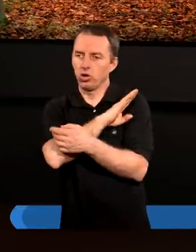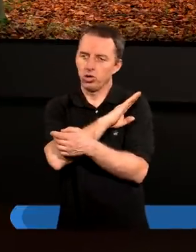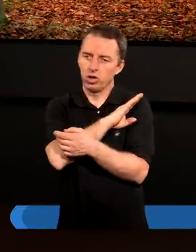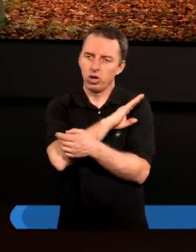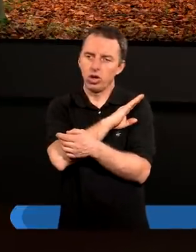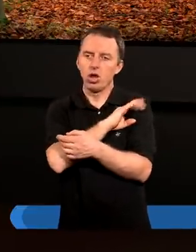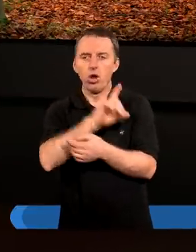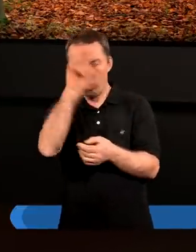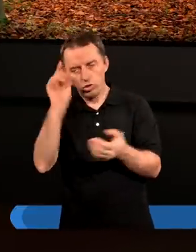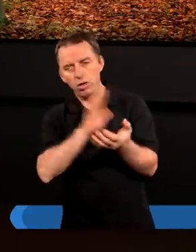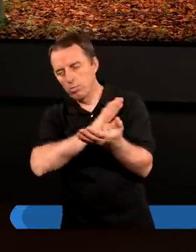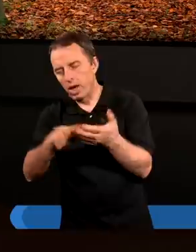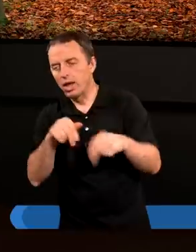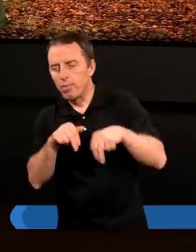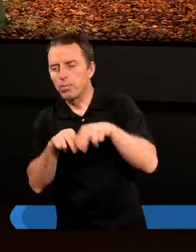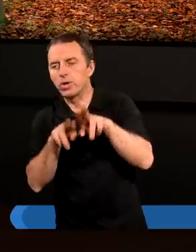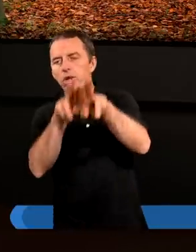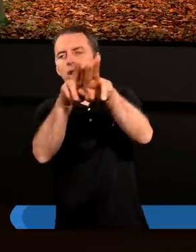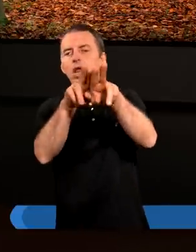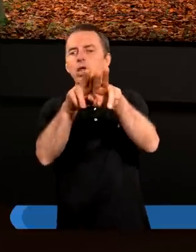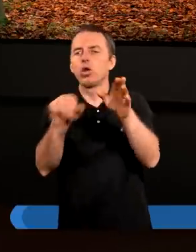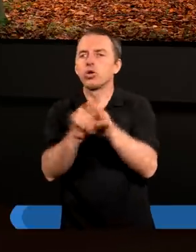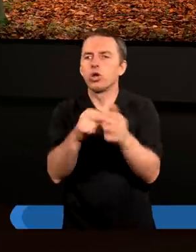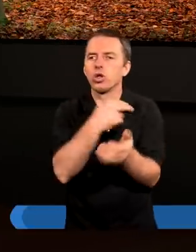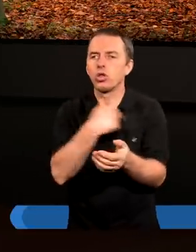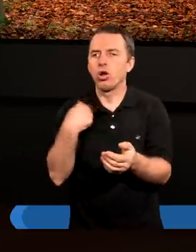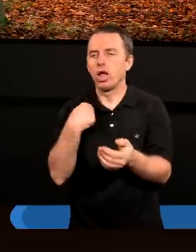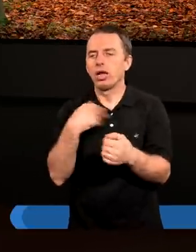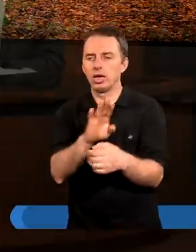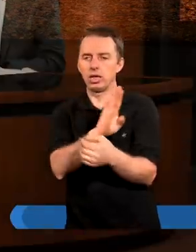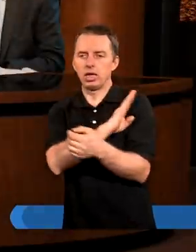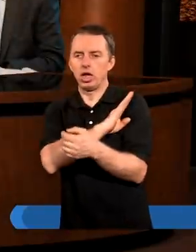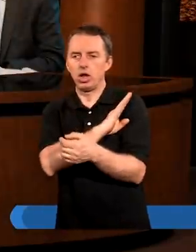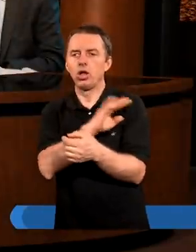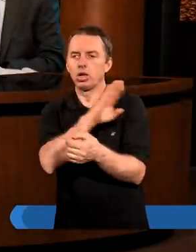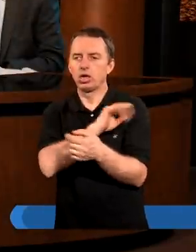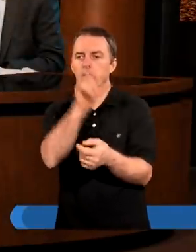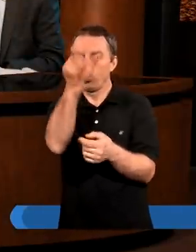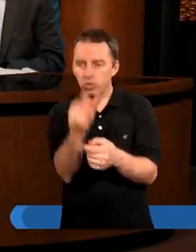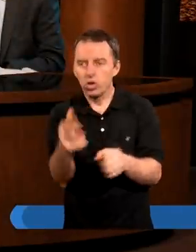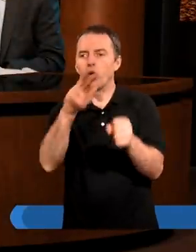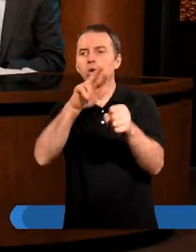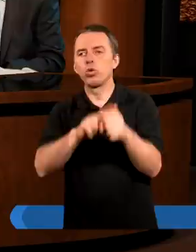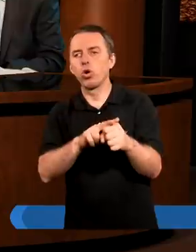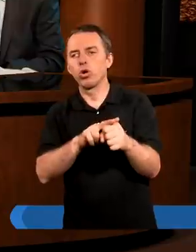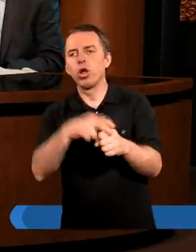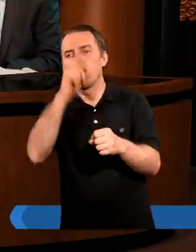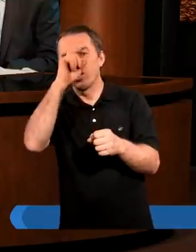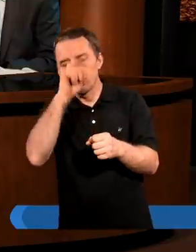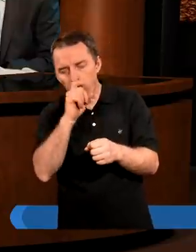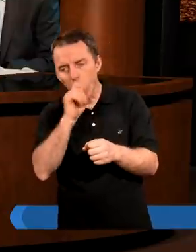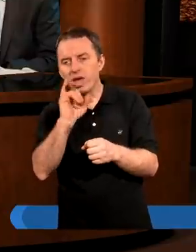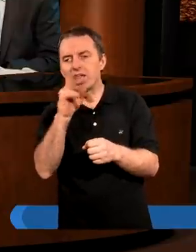czy ludzie bez przynależności do nas zginą? Nie, zginą ci, którzy złą